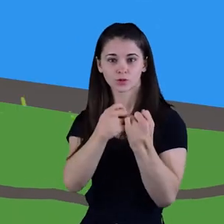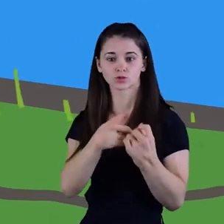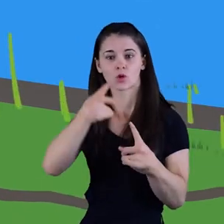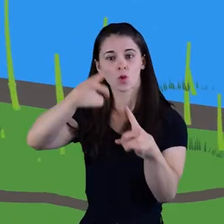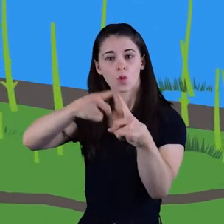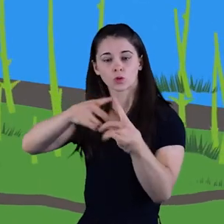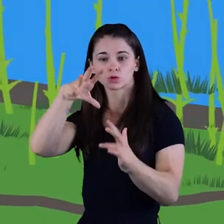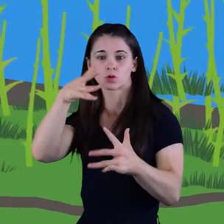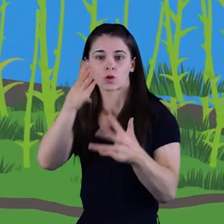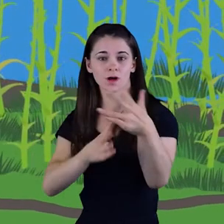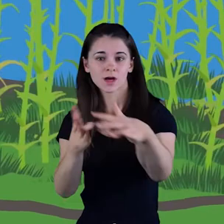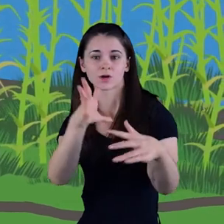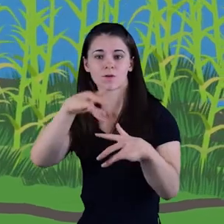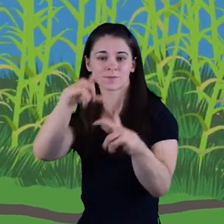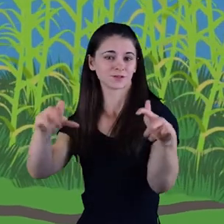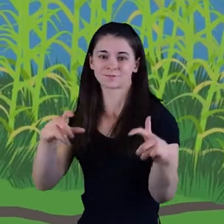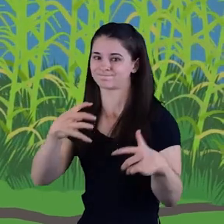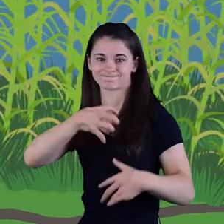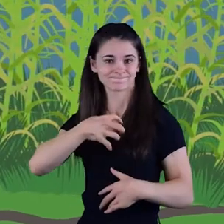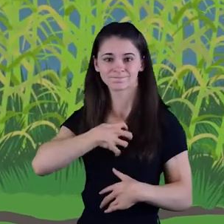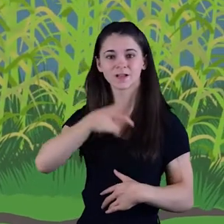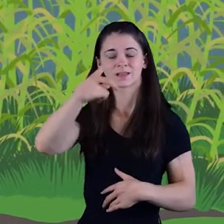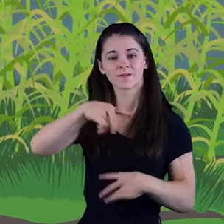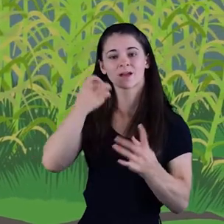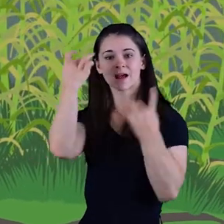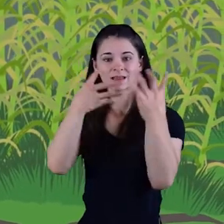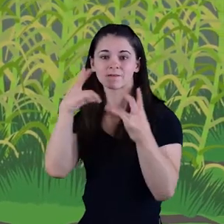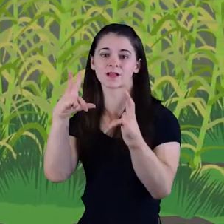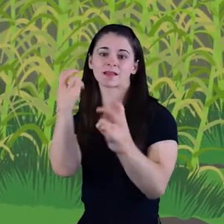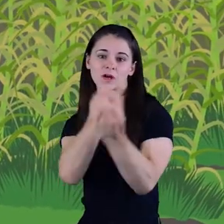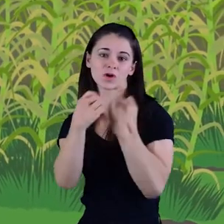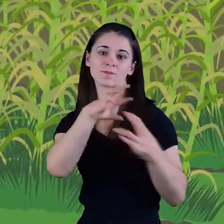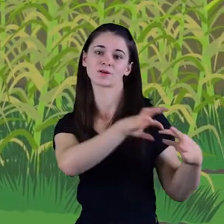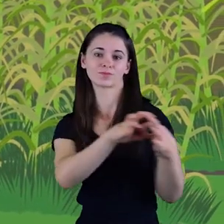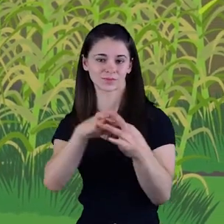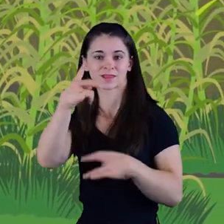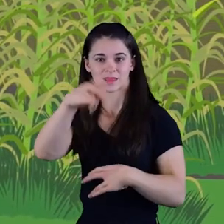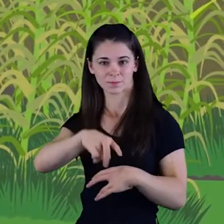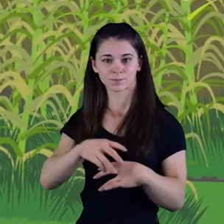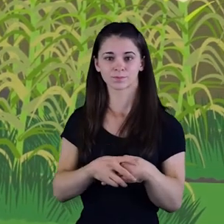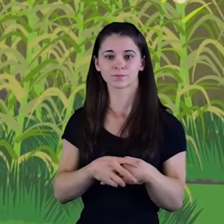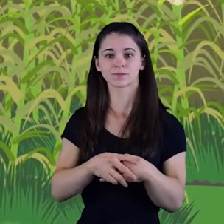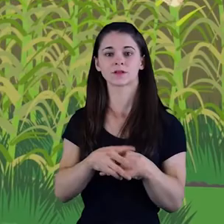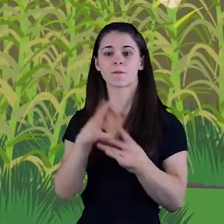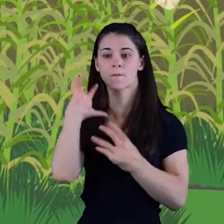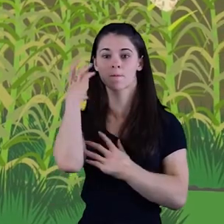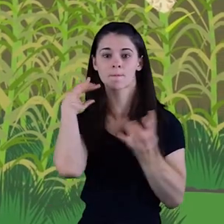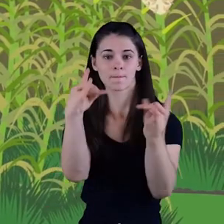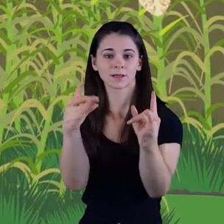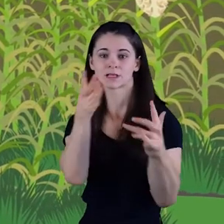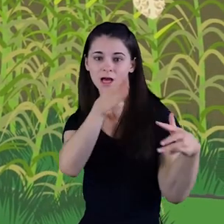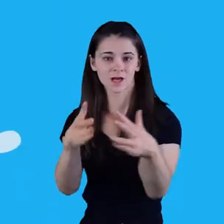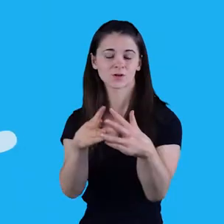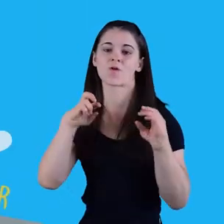Impedeix l'ús recreatiu del riu per part dels vilatans i les activitats econòmiques que depenen d'este mitjà i degrada el paisatge fluvial.